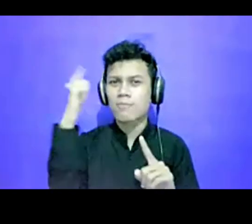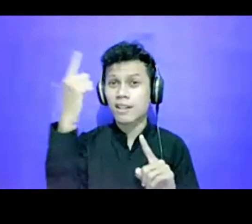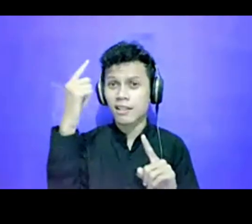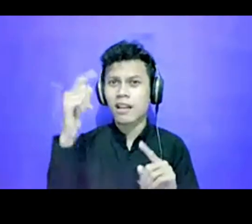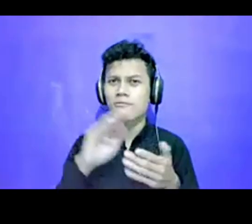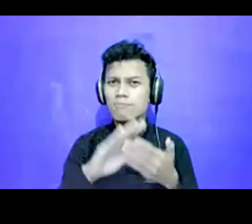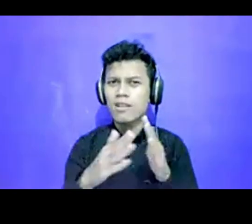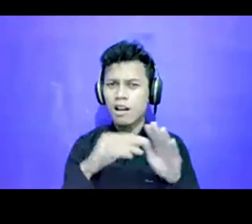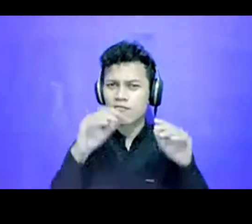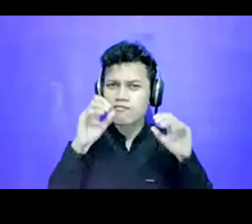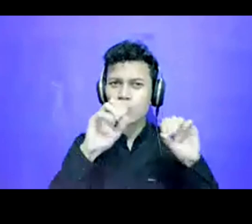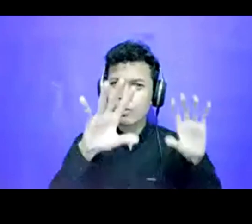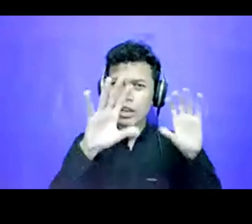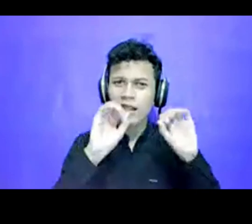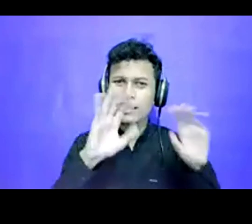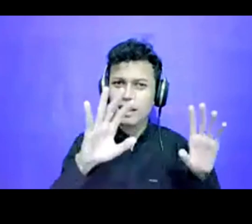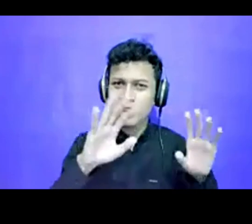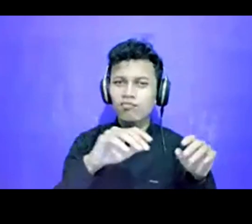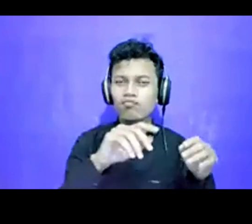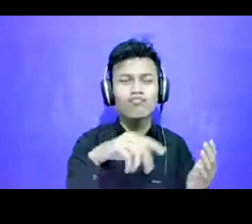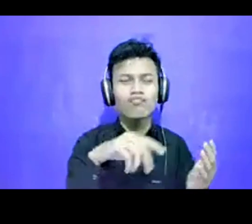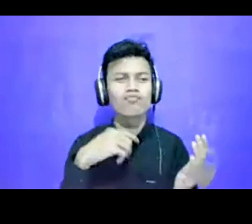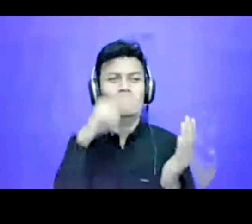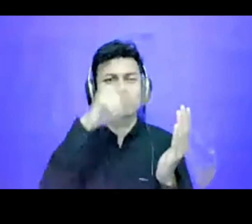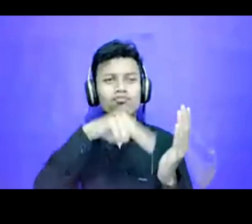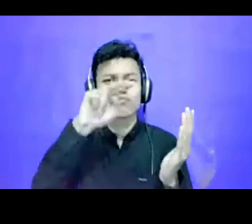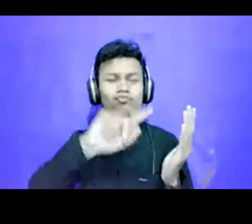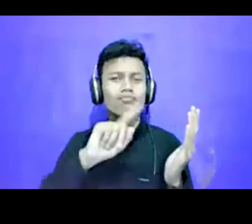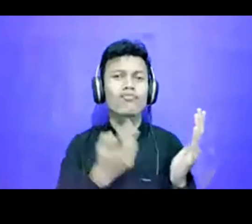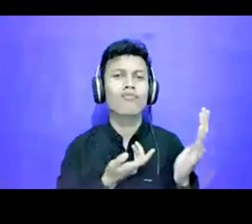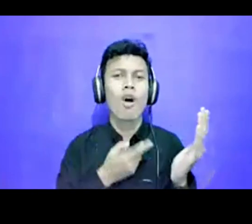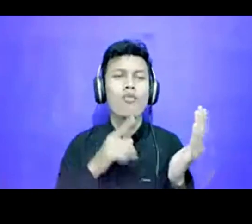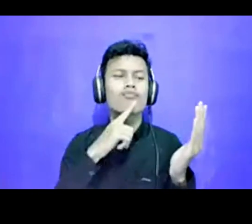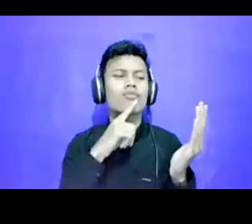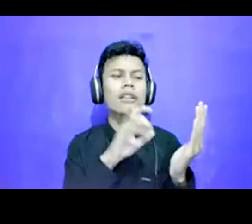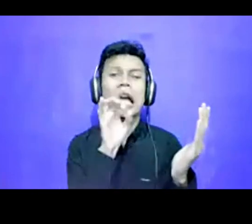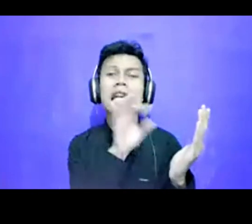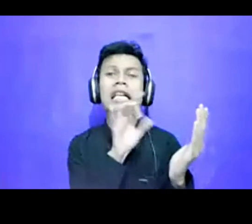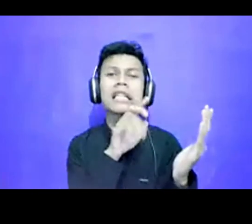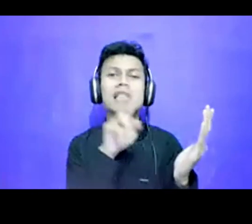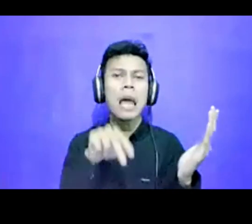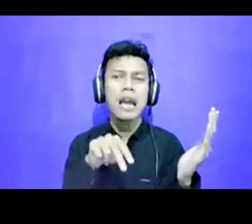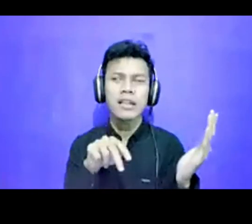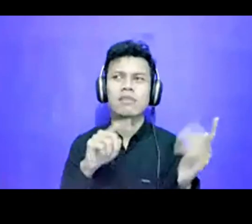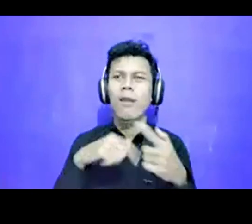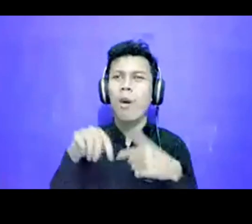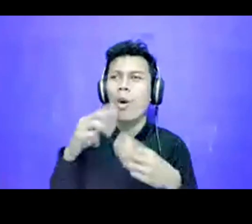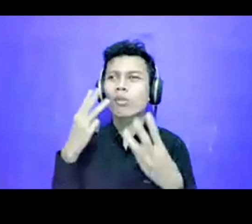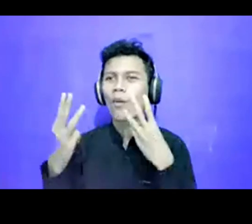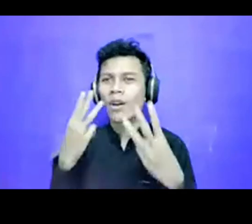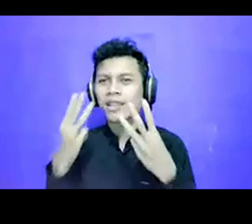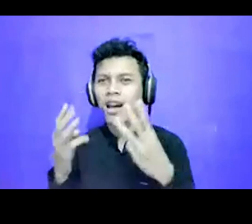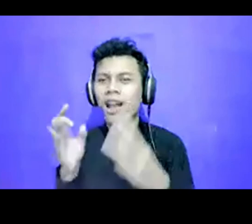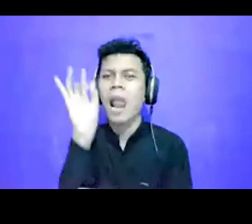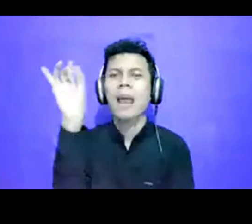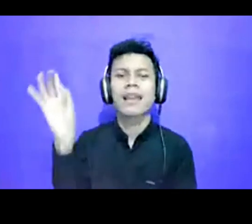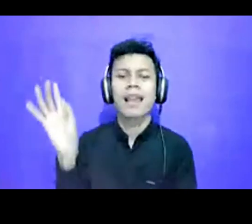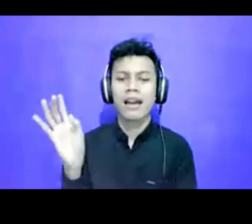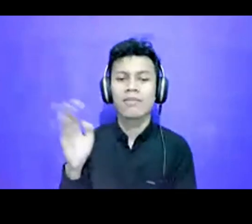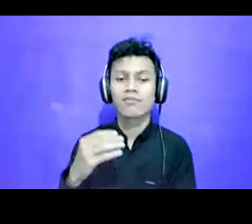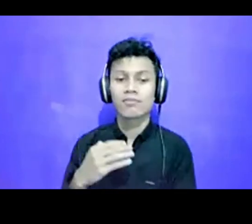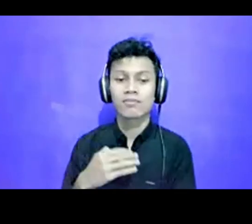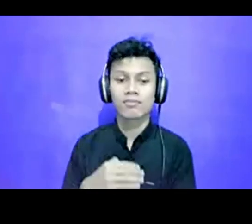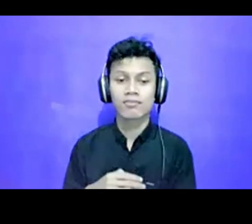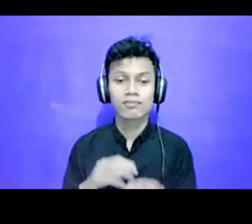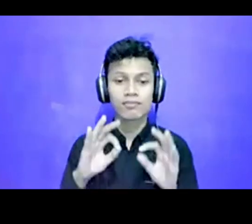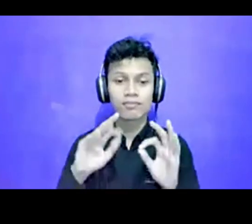institusi lainnya. Nah, pertanyaan saya betulnya begini. Apakah kemudian proses